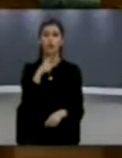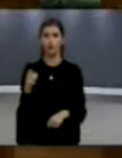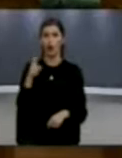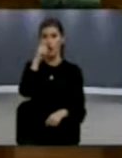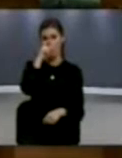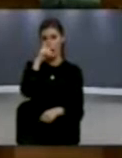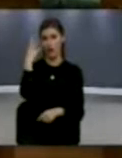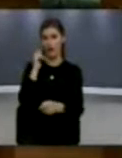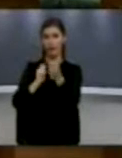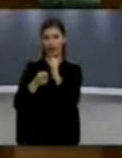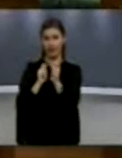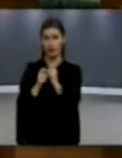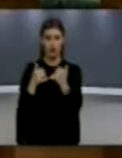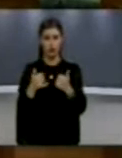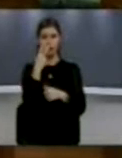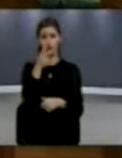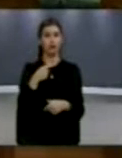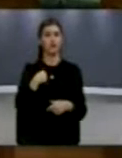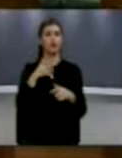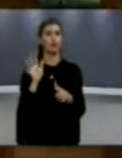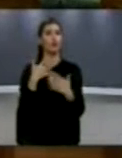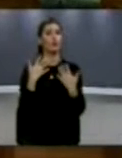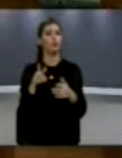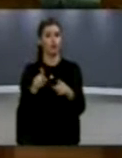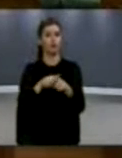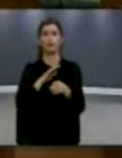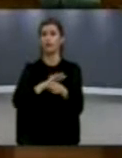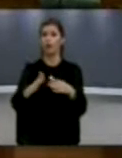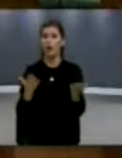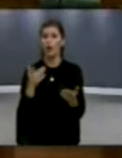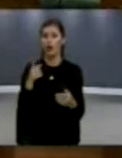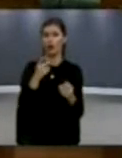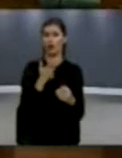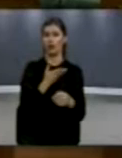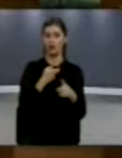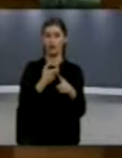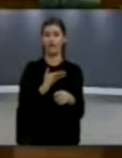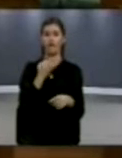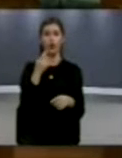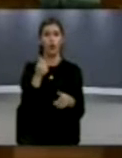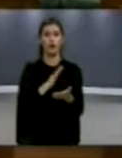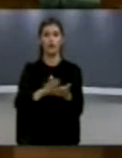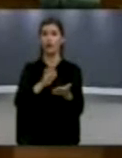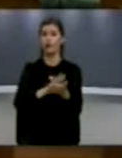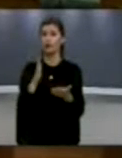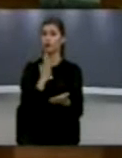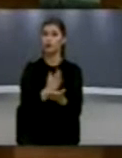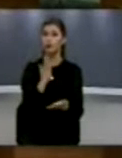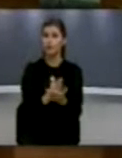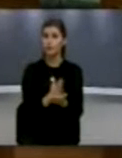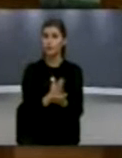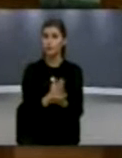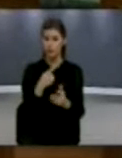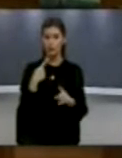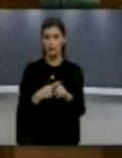Ndryshë nuk mund shpjegohet tolerimi që këfori u ka bërë pretendimeve të fqinjve të Kosovës jo vetëm të kufiri me malë në zi, por